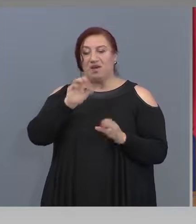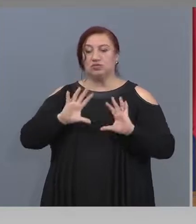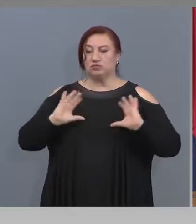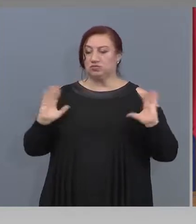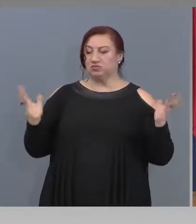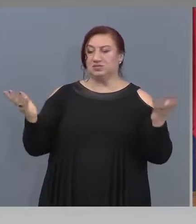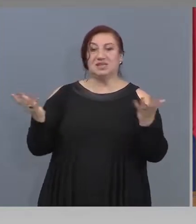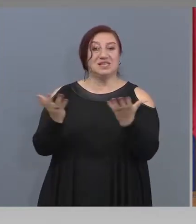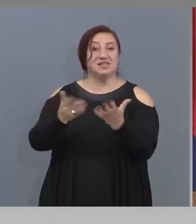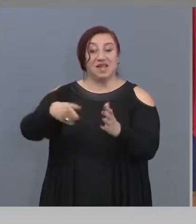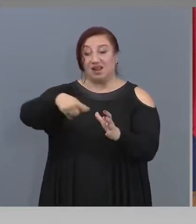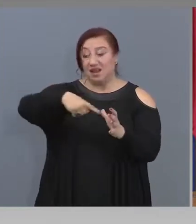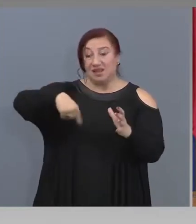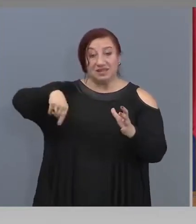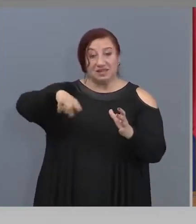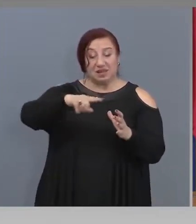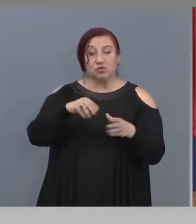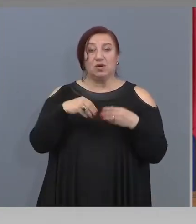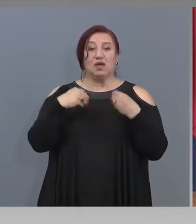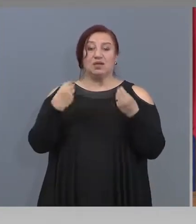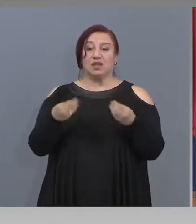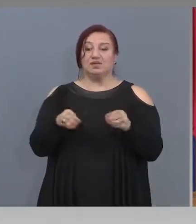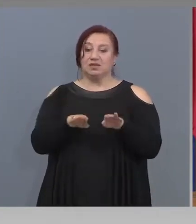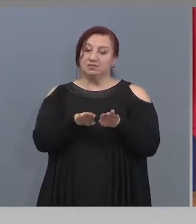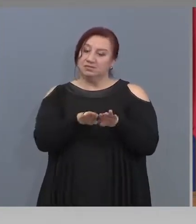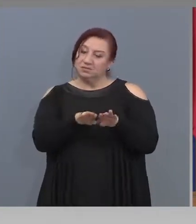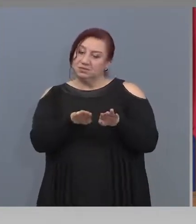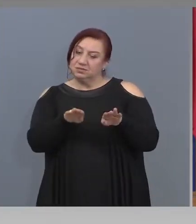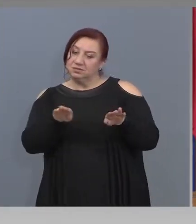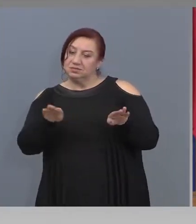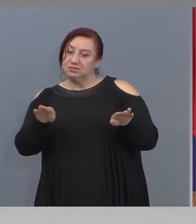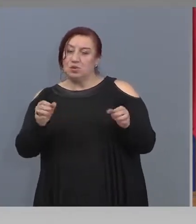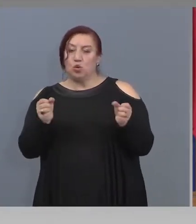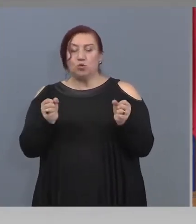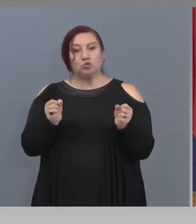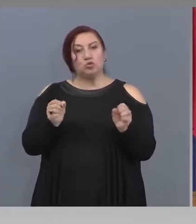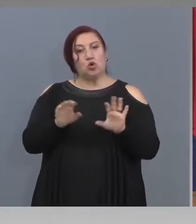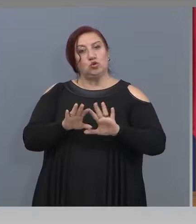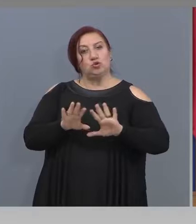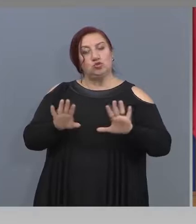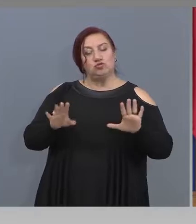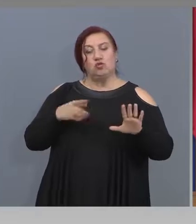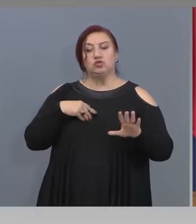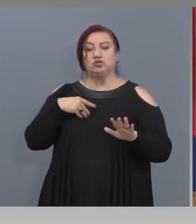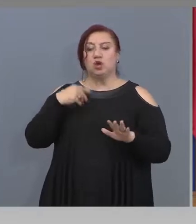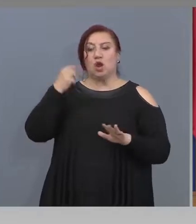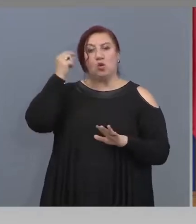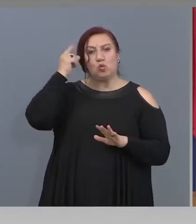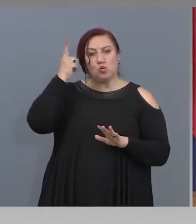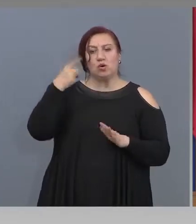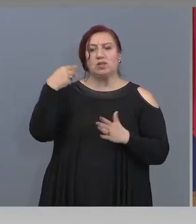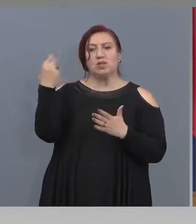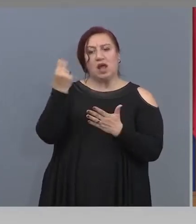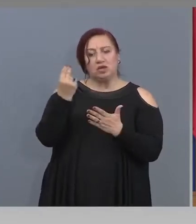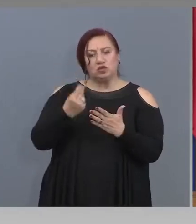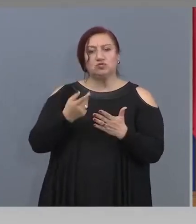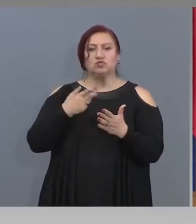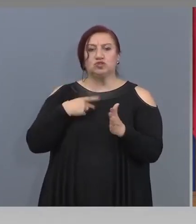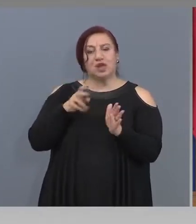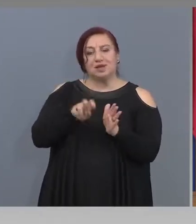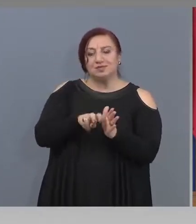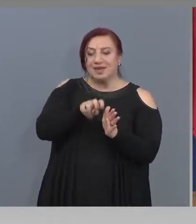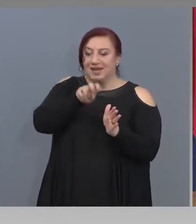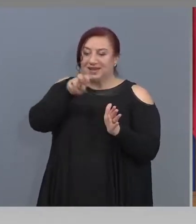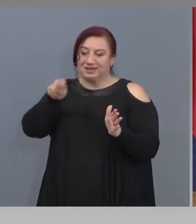и дава една по-устойчива надежда, че културата и изкуствата ще се измъкнат от тази колака,